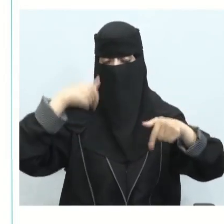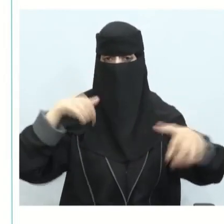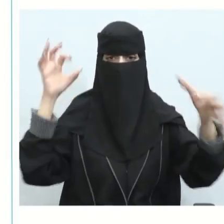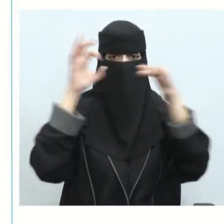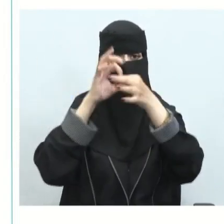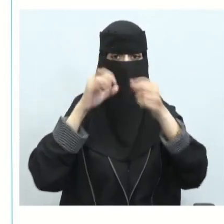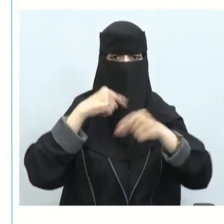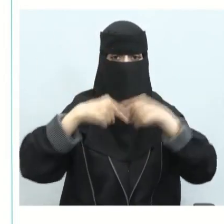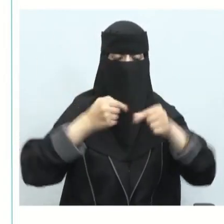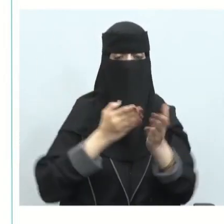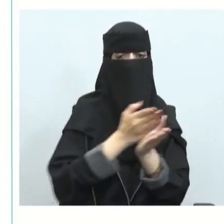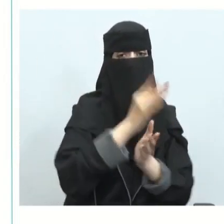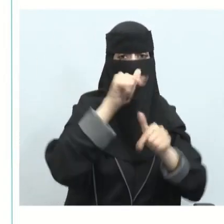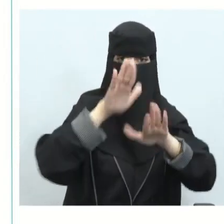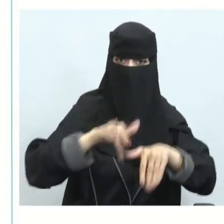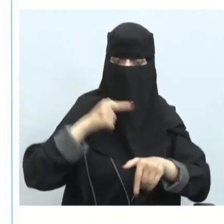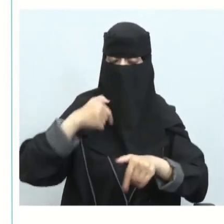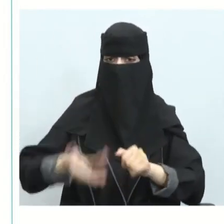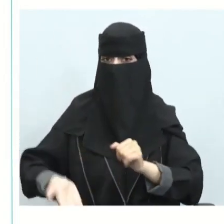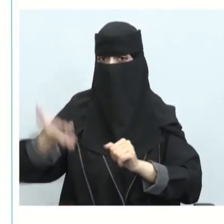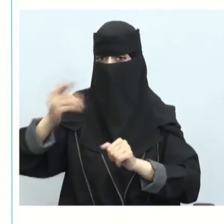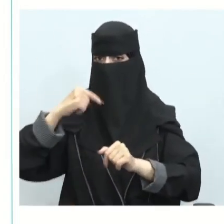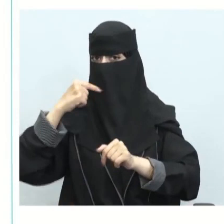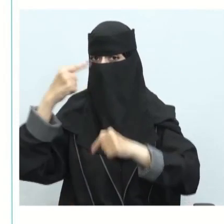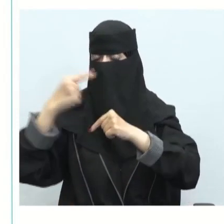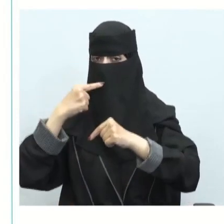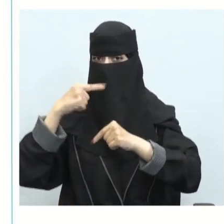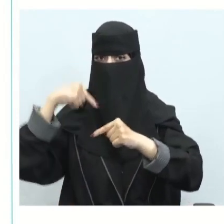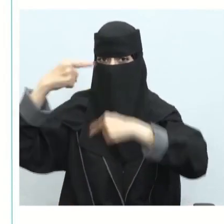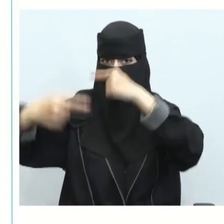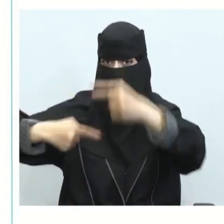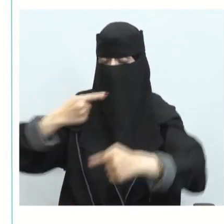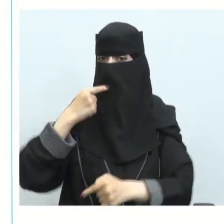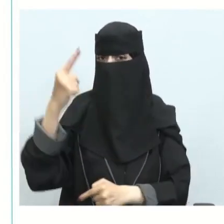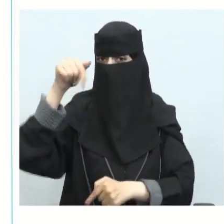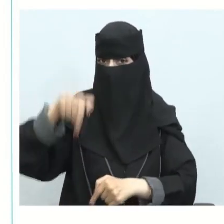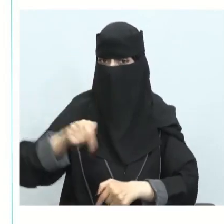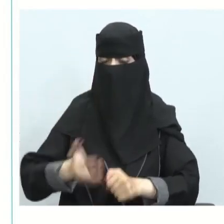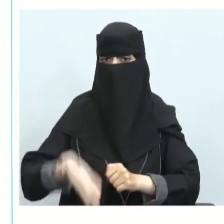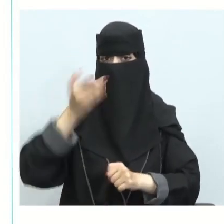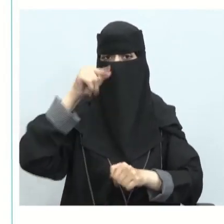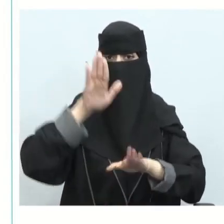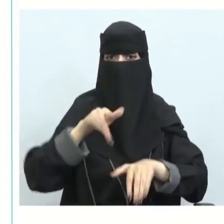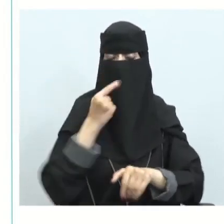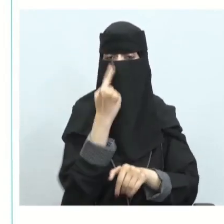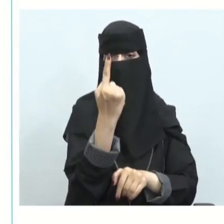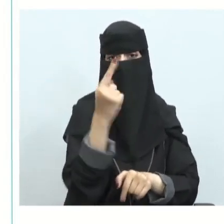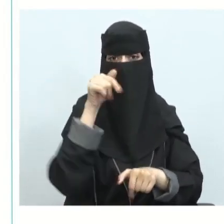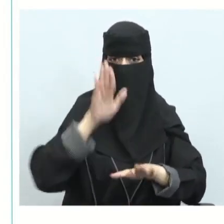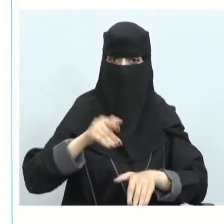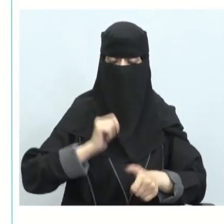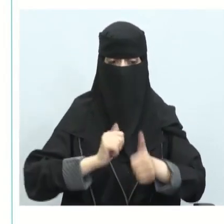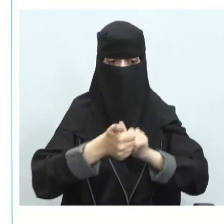ذلك وذكرنا أيضا أنها تقام مرة واحدة سنويا ويشارك فيها السائقون الرائدون هي فعالية نوعية في